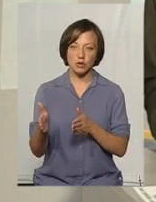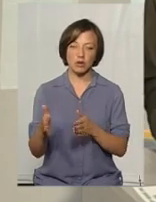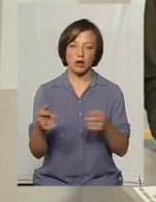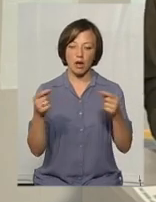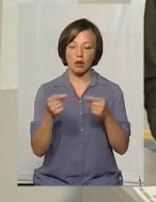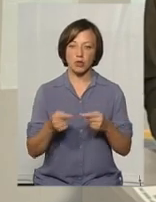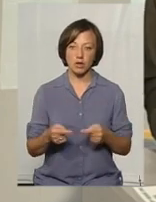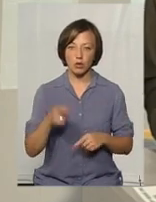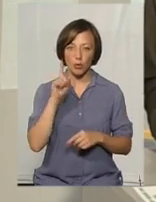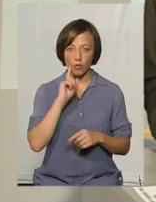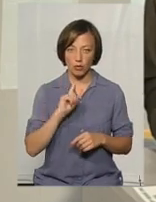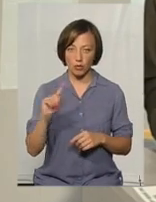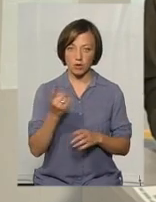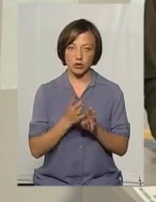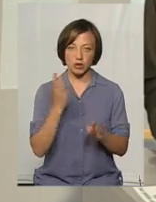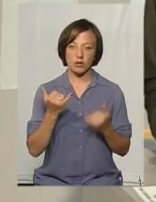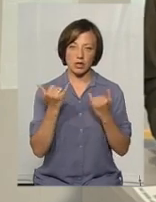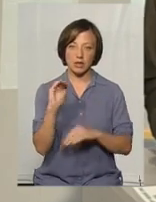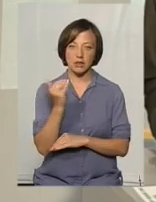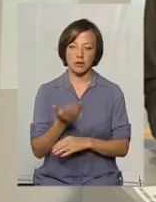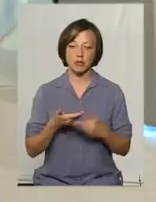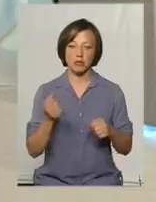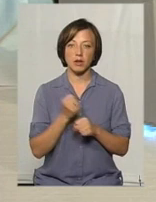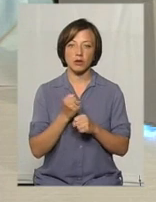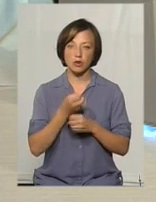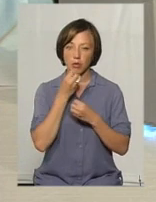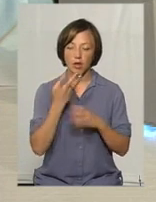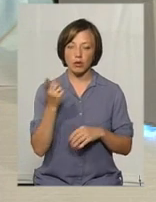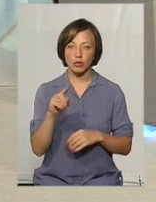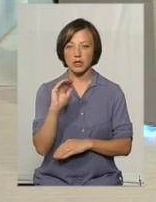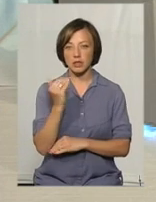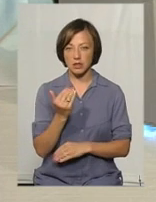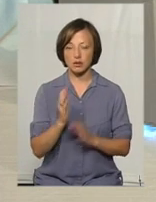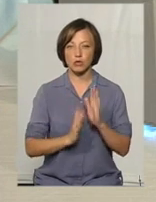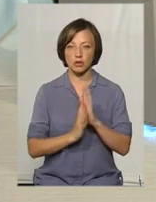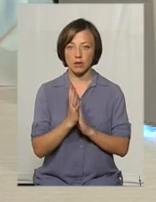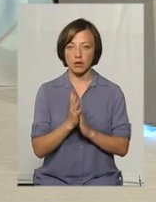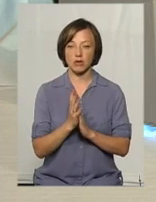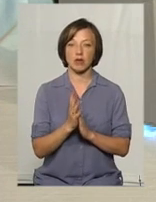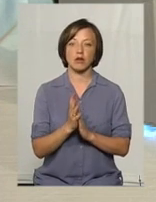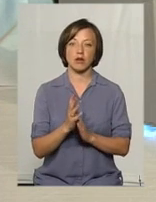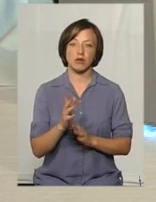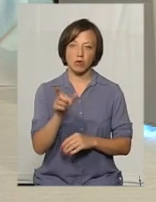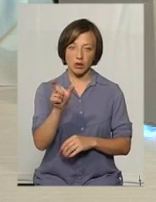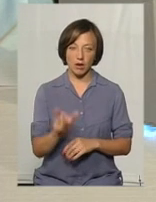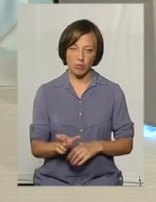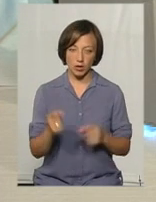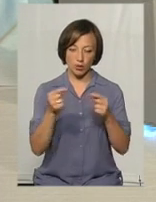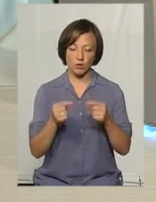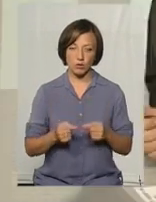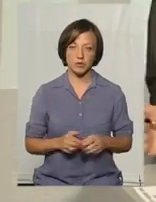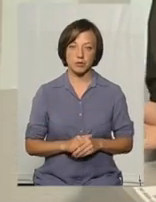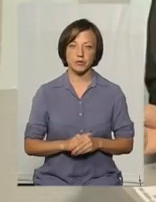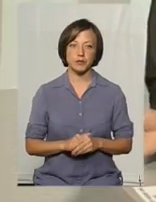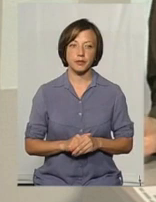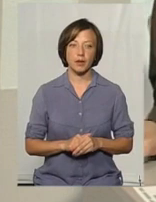гармонійно, комфортно, в першу чергу, дитини. Тому що ми працюємо на благо того, щоб наша дитина зростала гармонійною особистістю. Дякую, пані